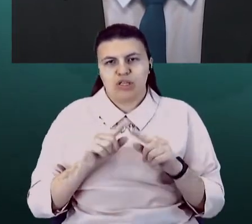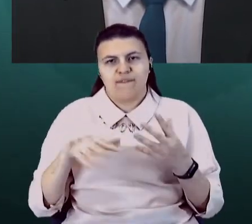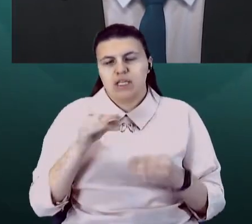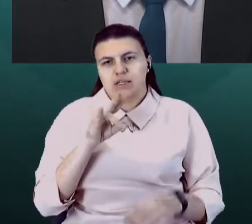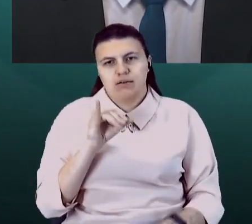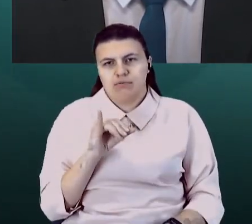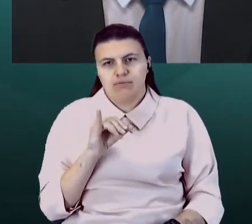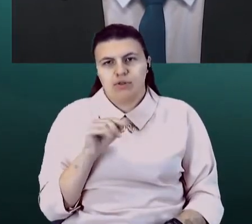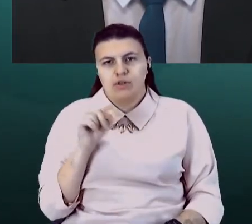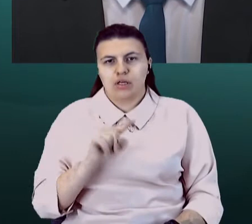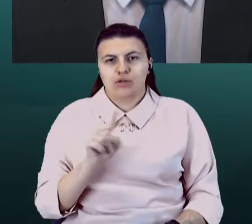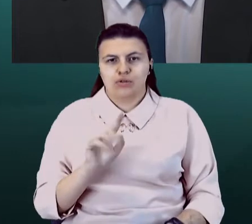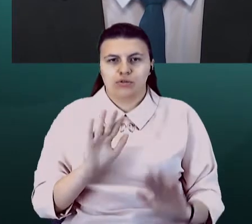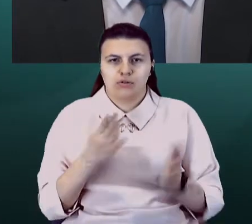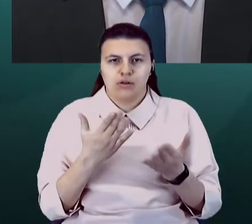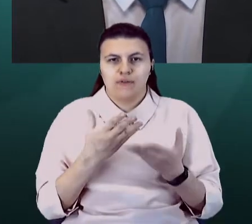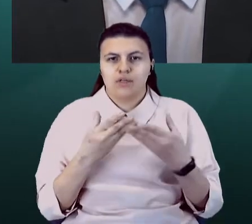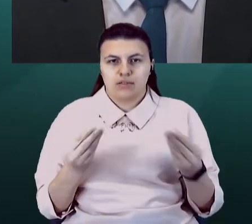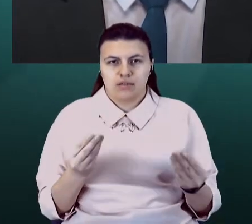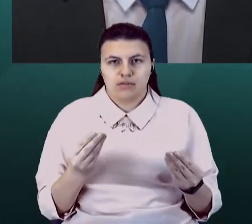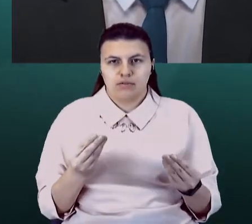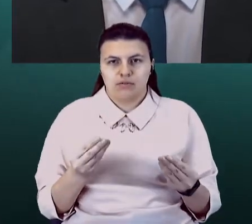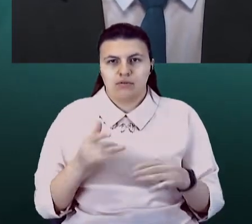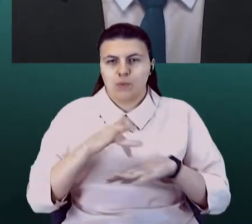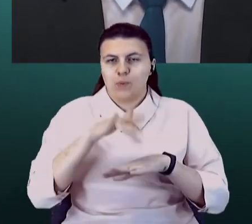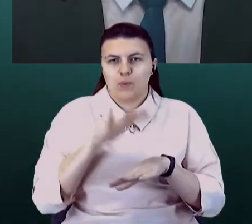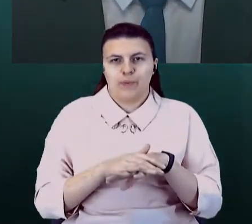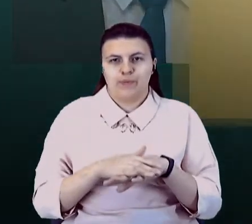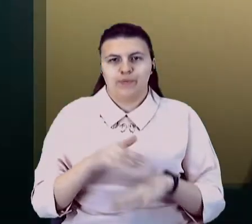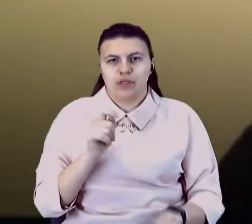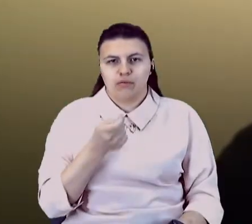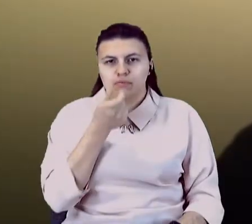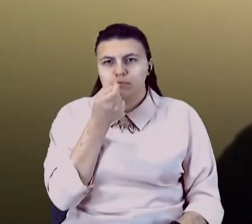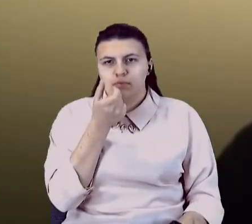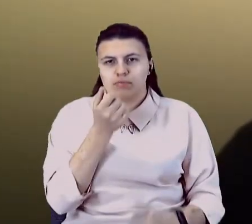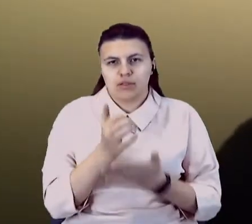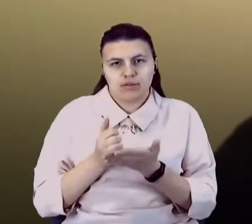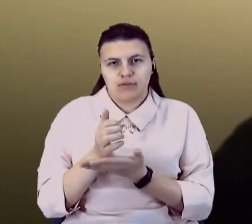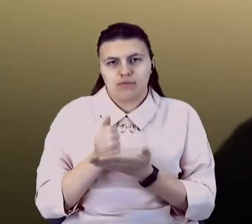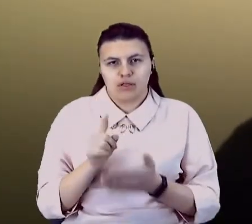те, що сталося навесні, вичерпало ті невеликі резерви, які були у людей.